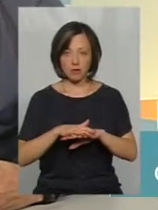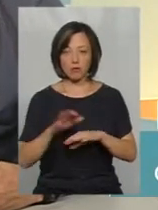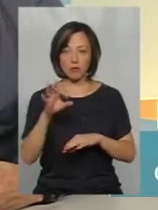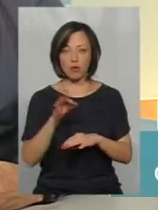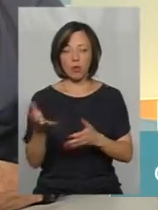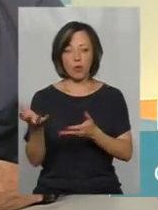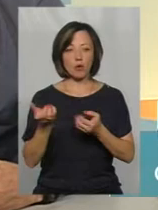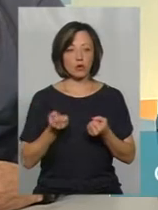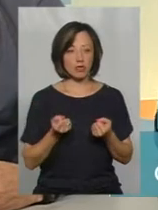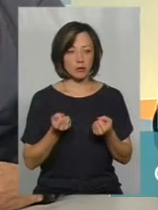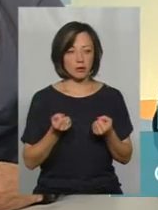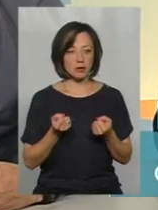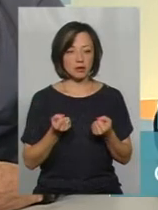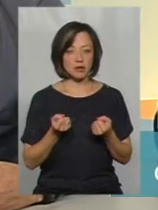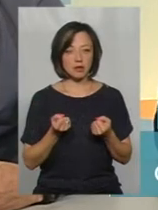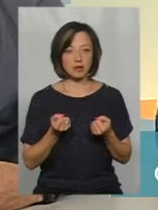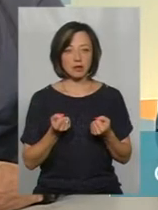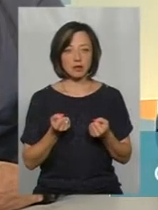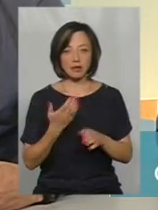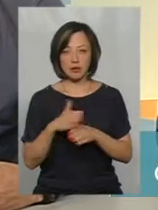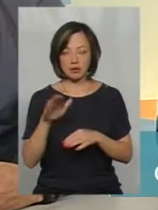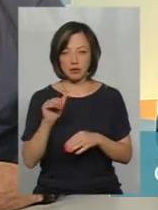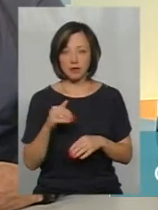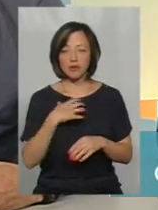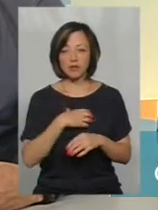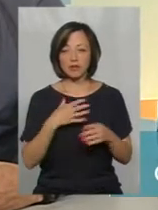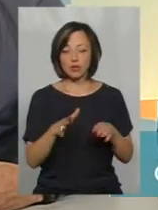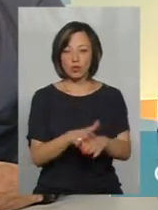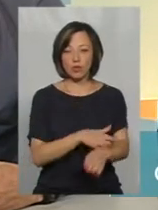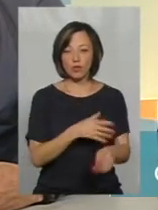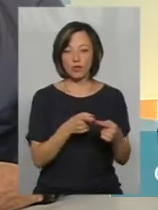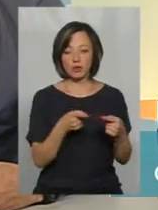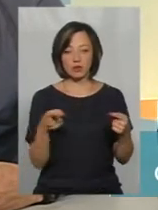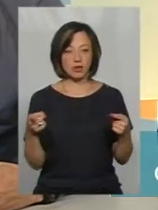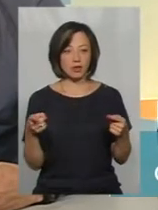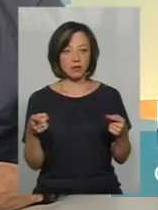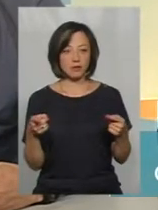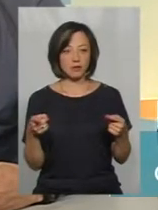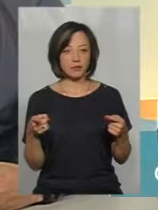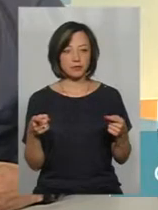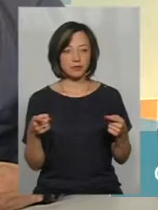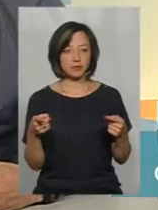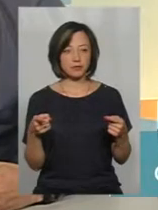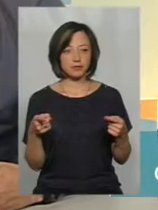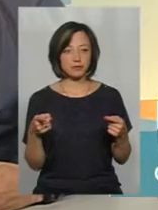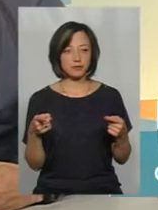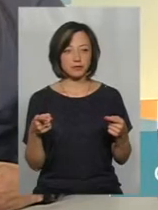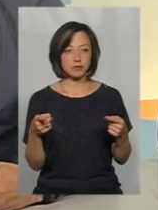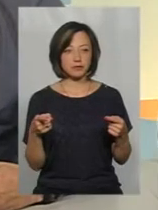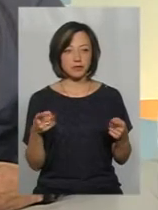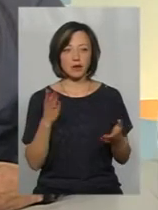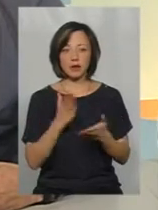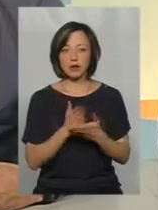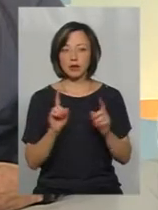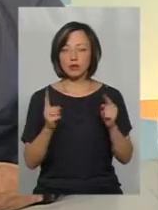отримання. Важливо, що за цей довгий шлях є